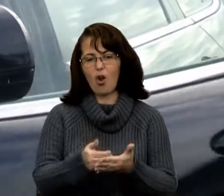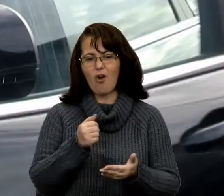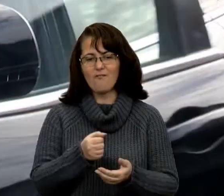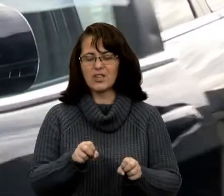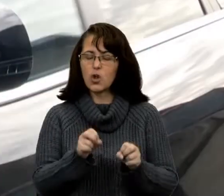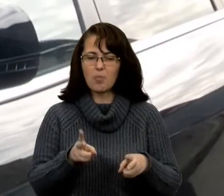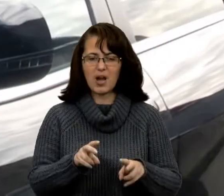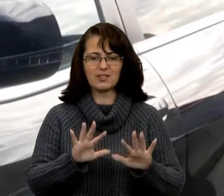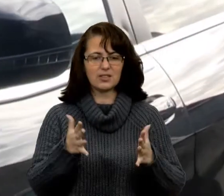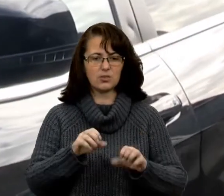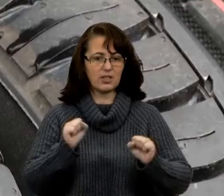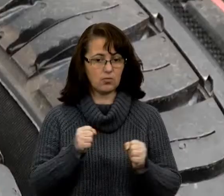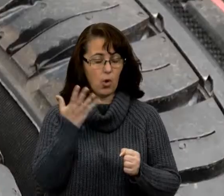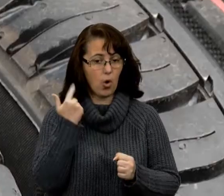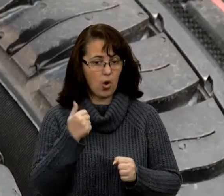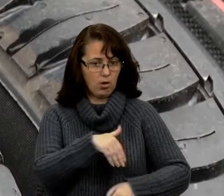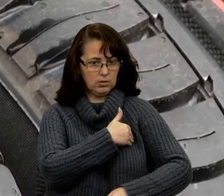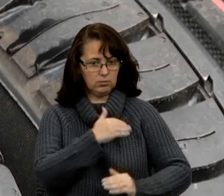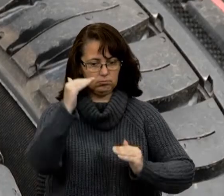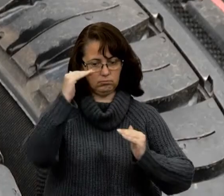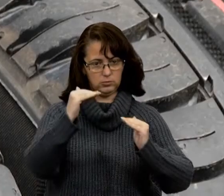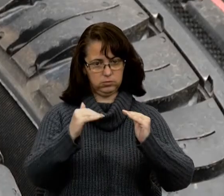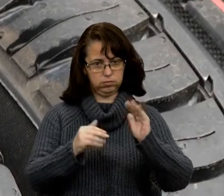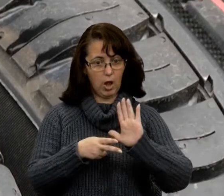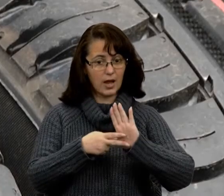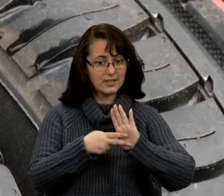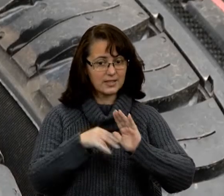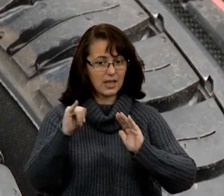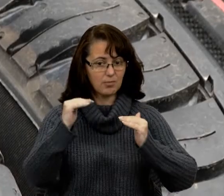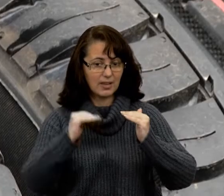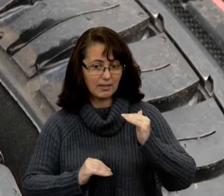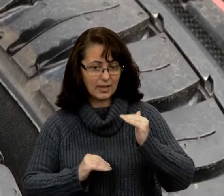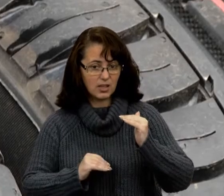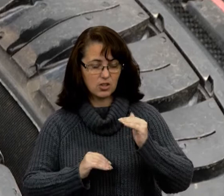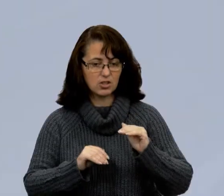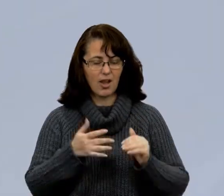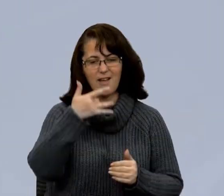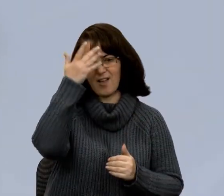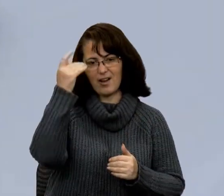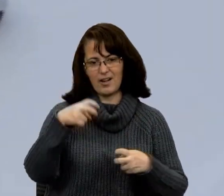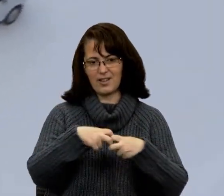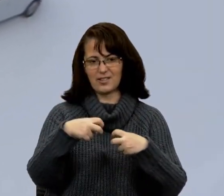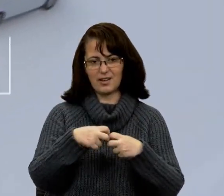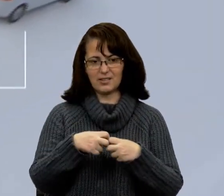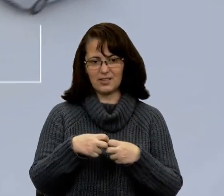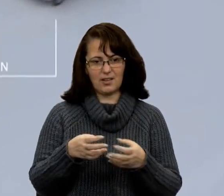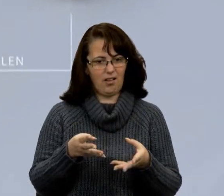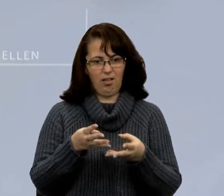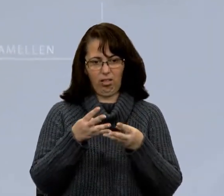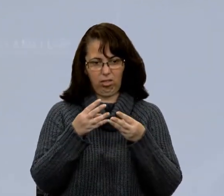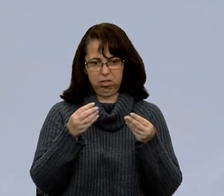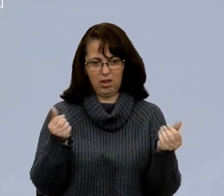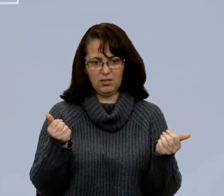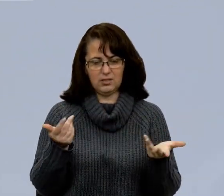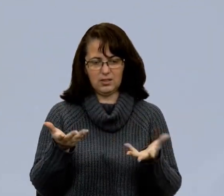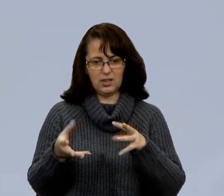взимку. Адже коли позначка термометра опускається до 7 градусів і нижче, літня гума просто добіє і втрачає свої властивості.